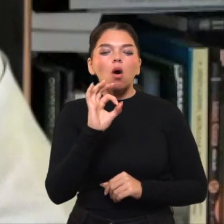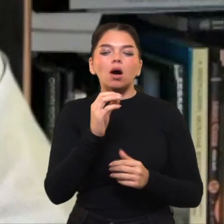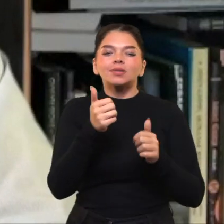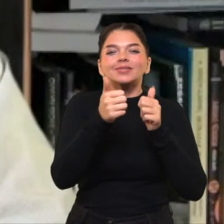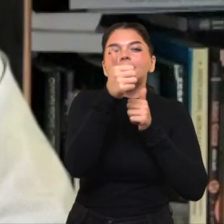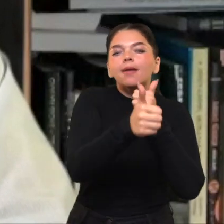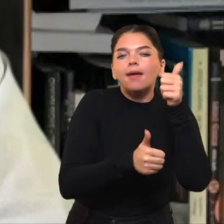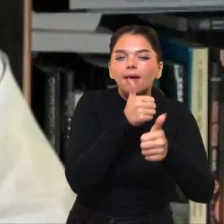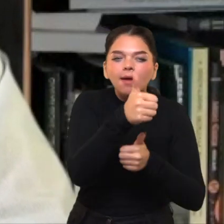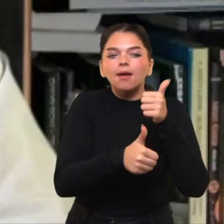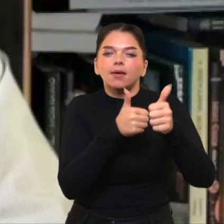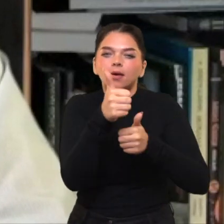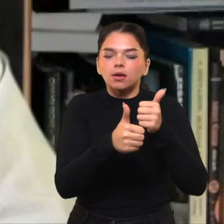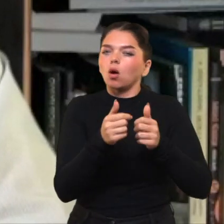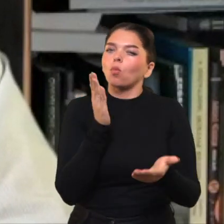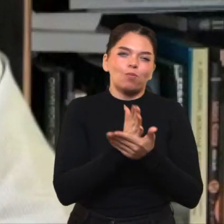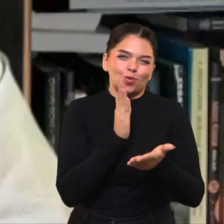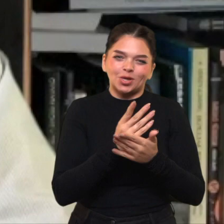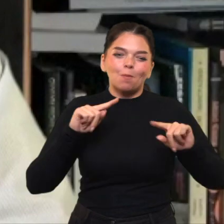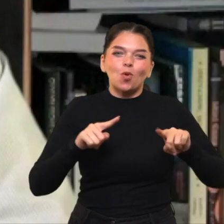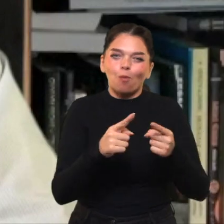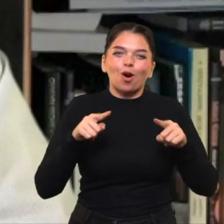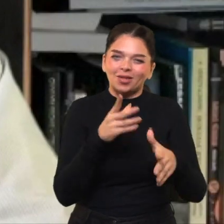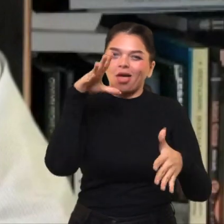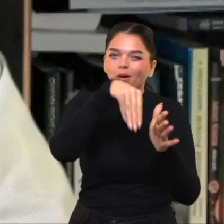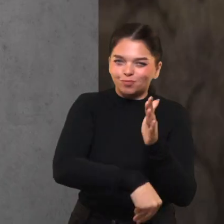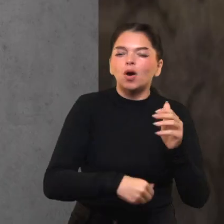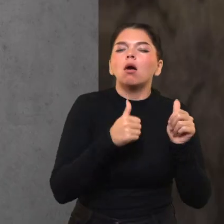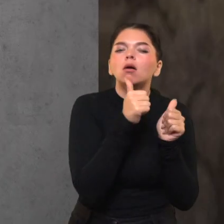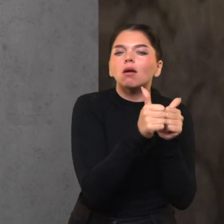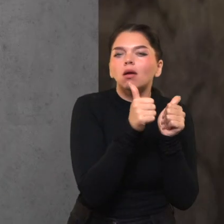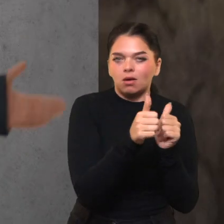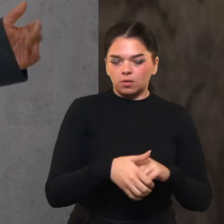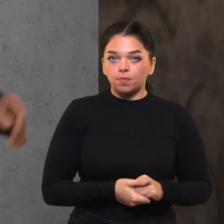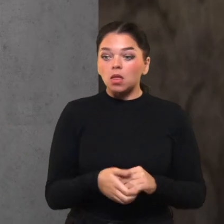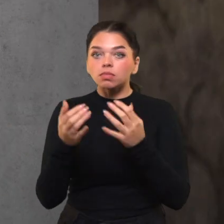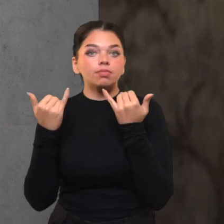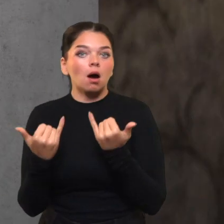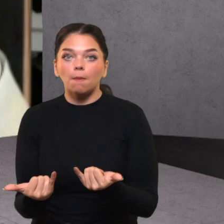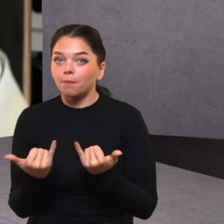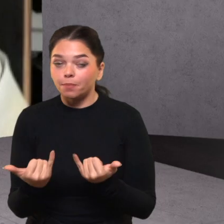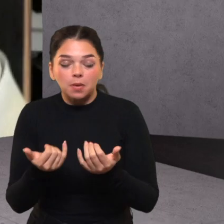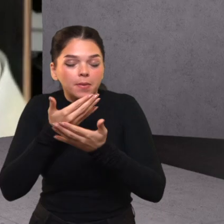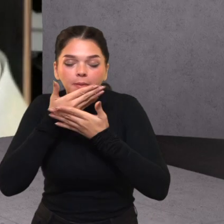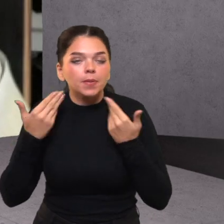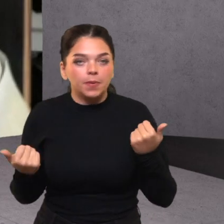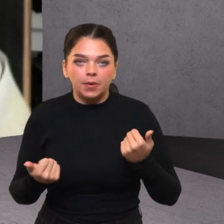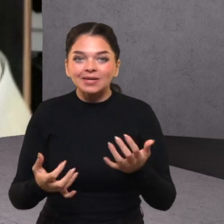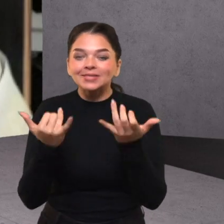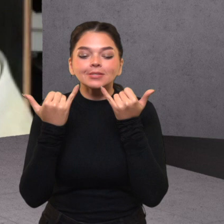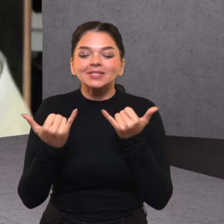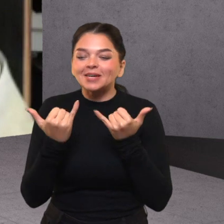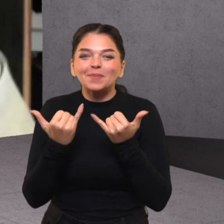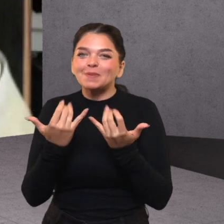Taigi, apeliavimas idėjai buvo būtina sąlyga, propagandos sąlyga. Šiuo metu nieko panašaus nėra.